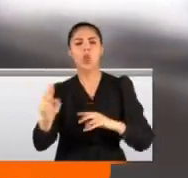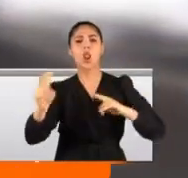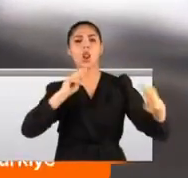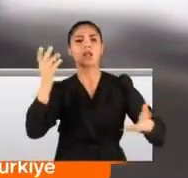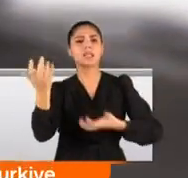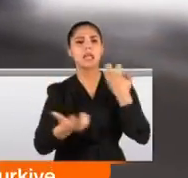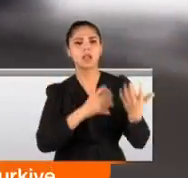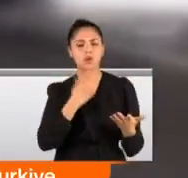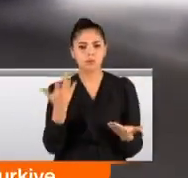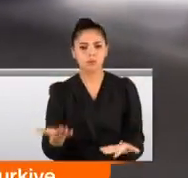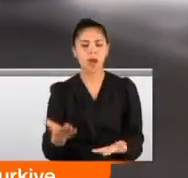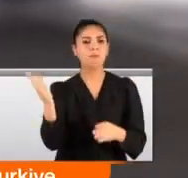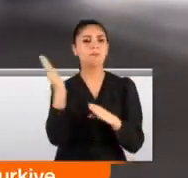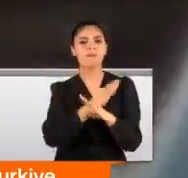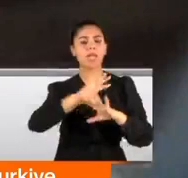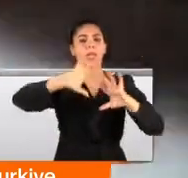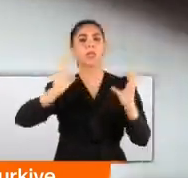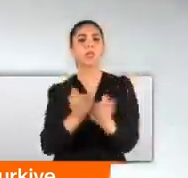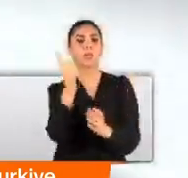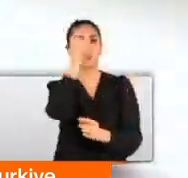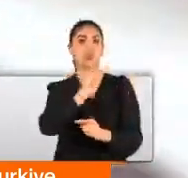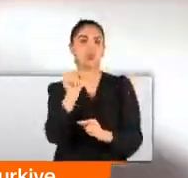alev yanıyordu. Üstelik sebebi de tüptü.